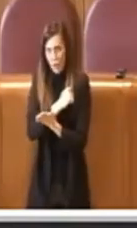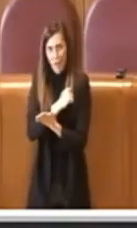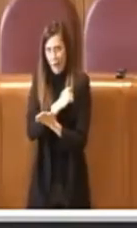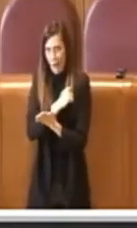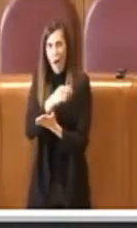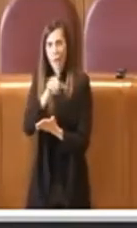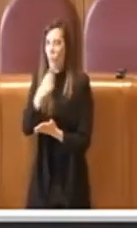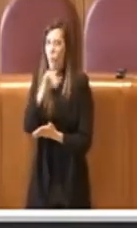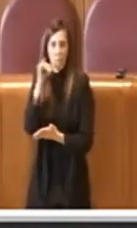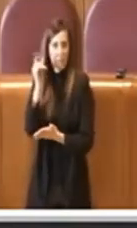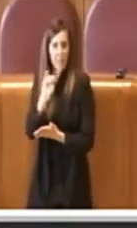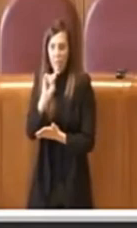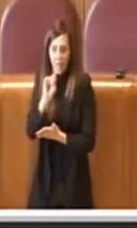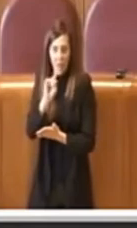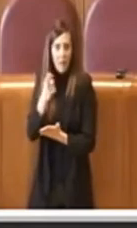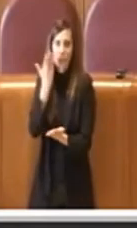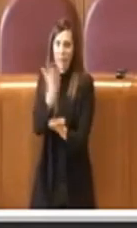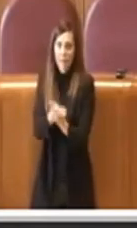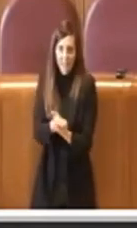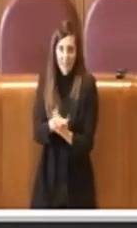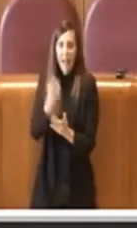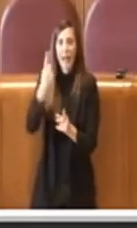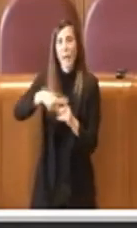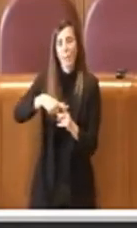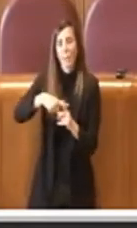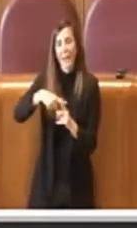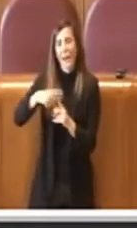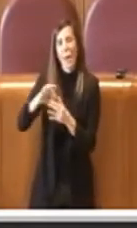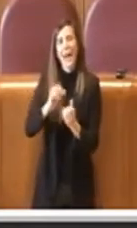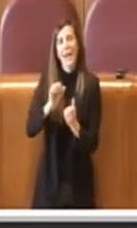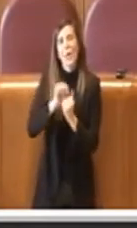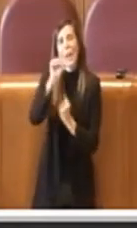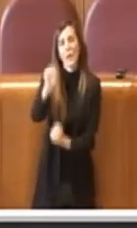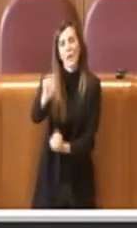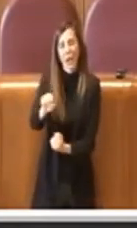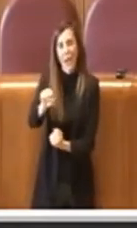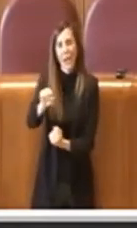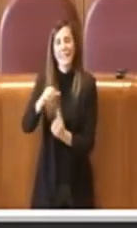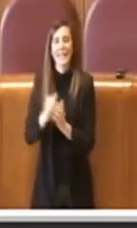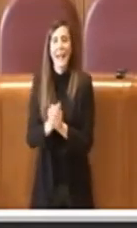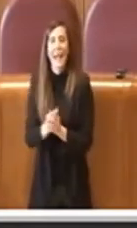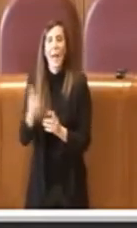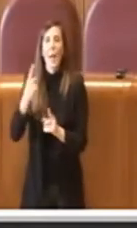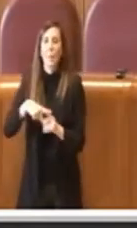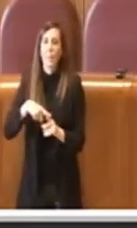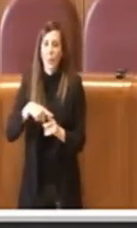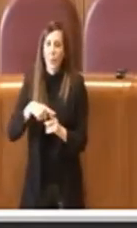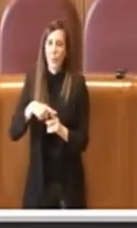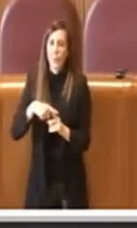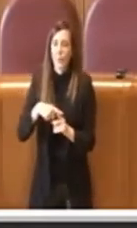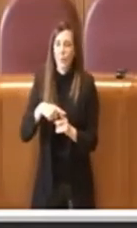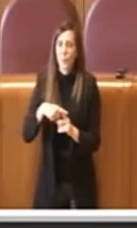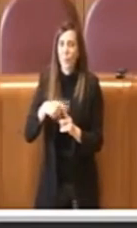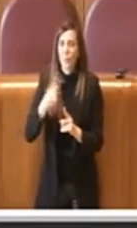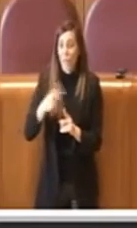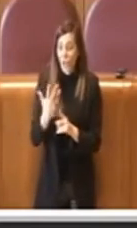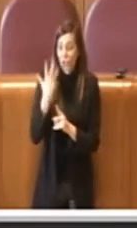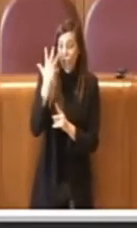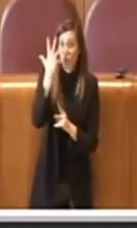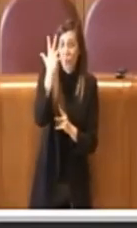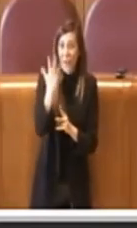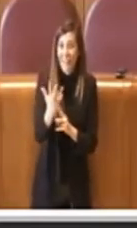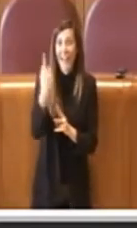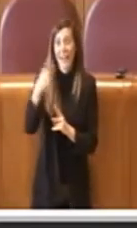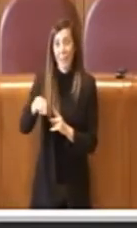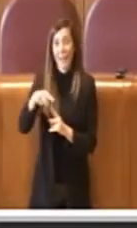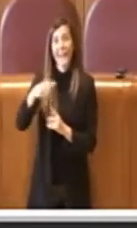coinquennale della licenza o dell'autorizzazione e proprio per quanto riguarda la ridimazione coinquennale altro